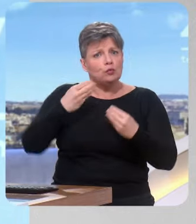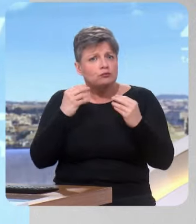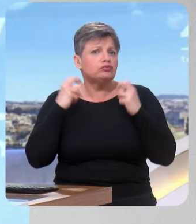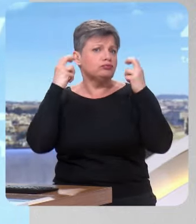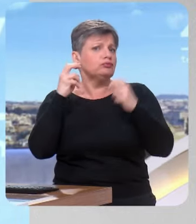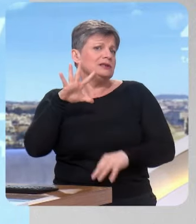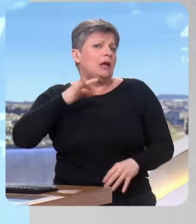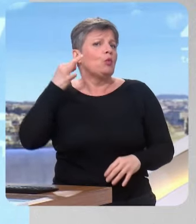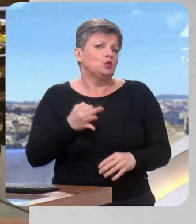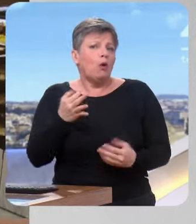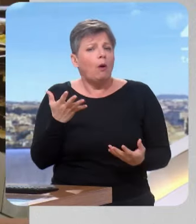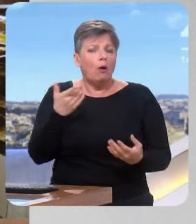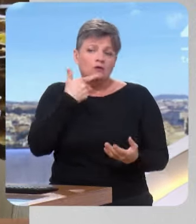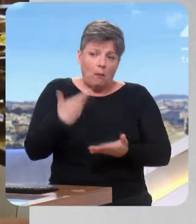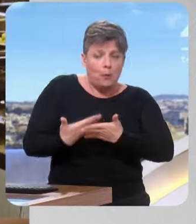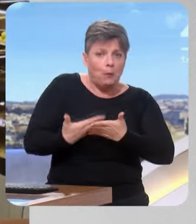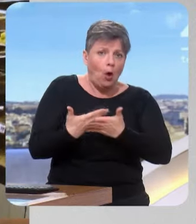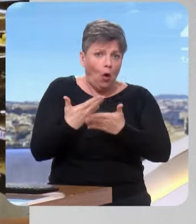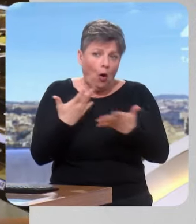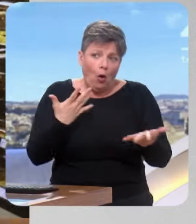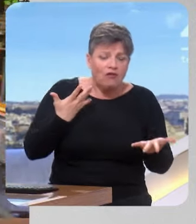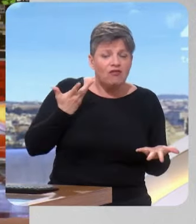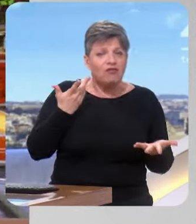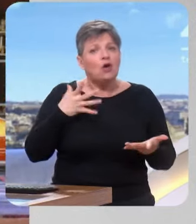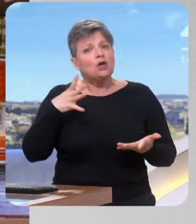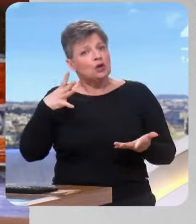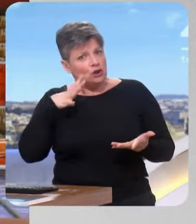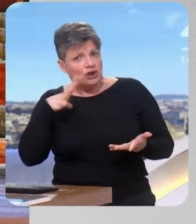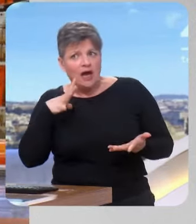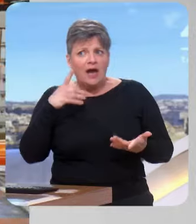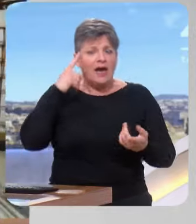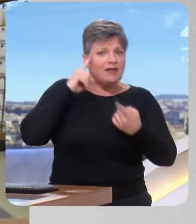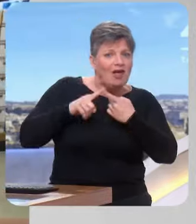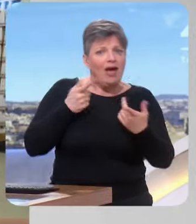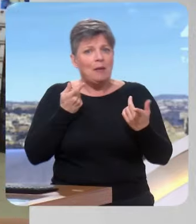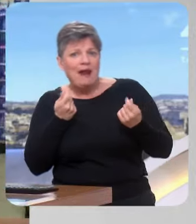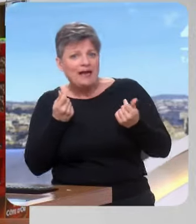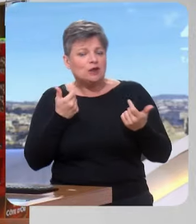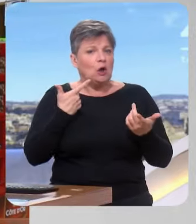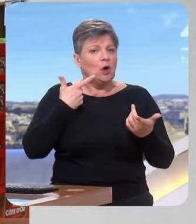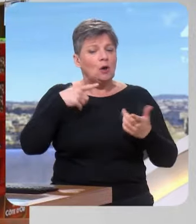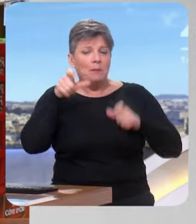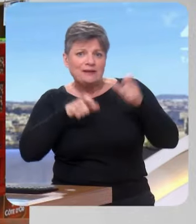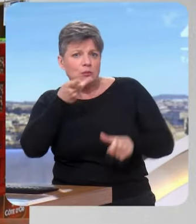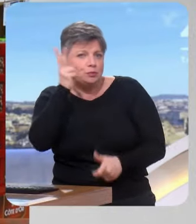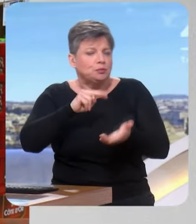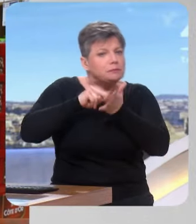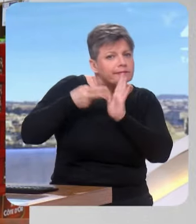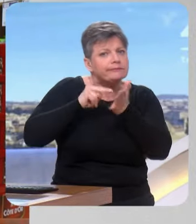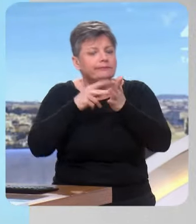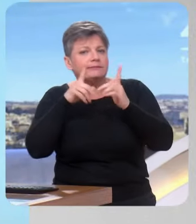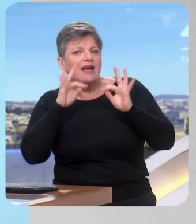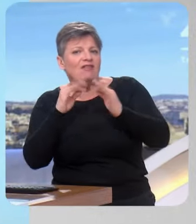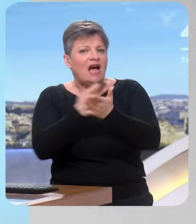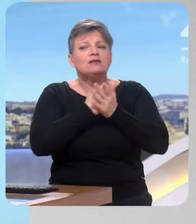ça prouve qu'il y a effectivement toujours une tension sur le pouvoir d'achat. Et ça se choisit par des modes de consommation qui évoluent en France. les